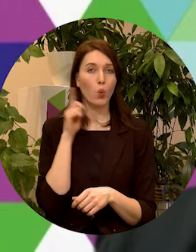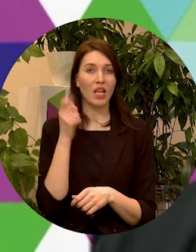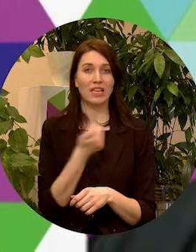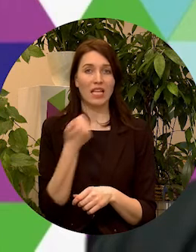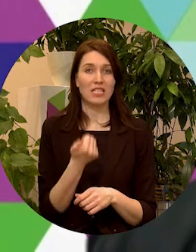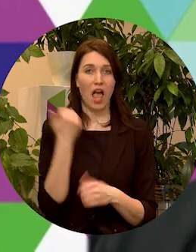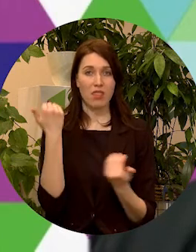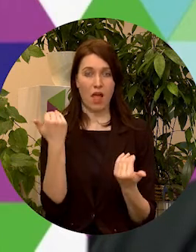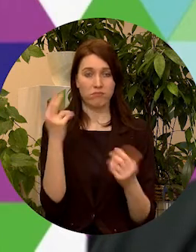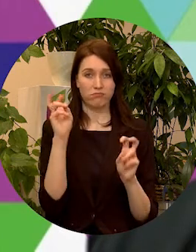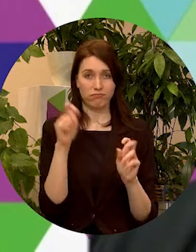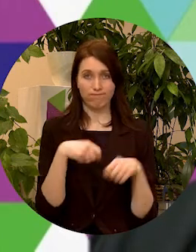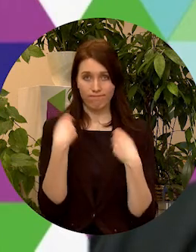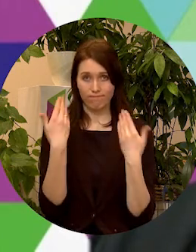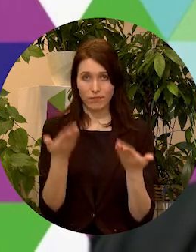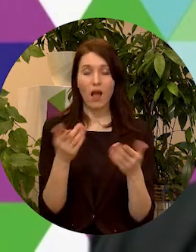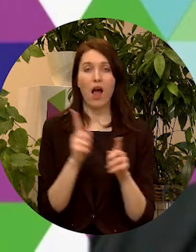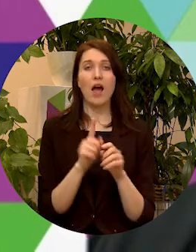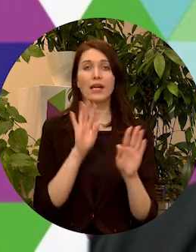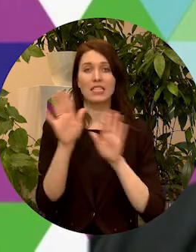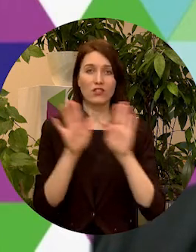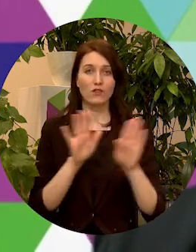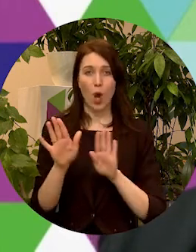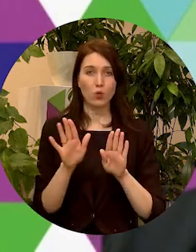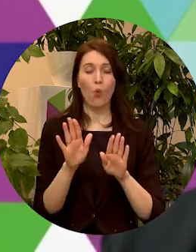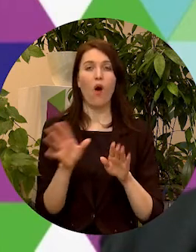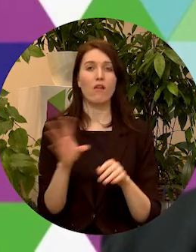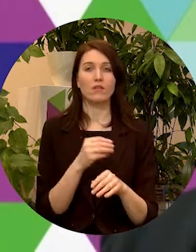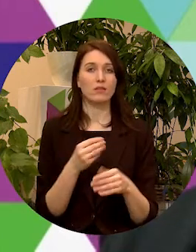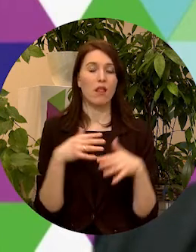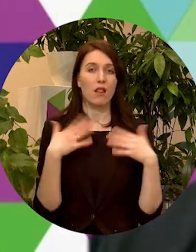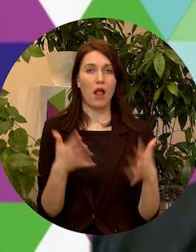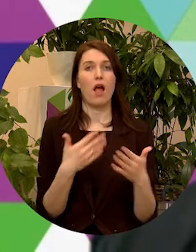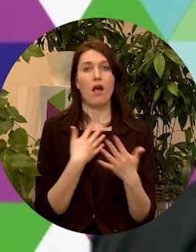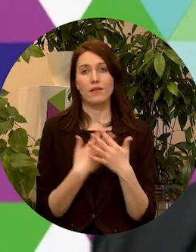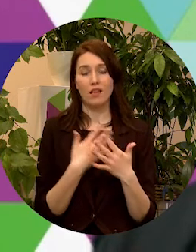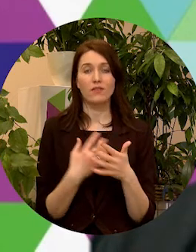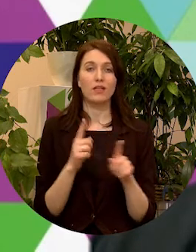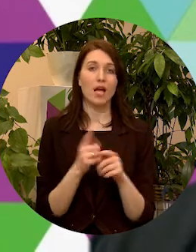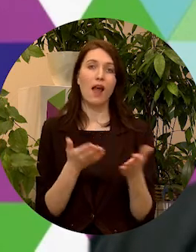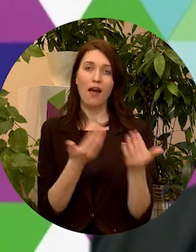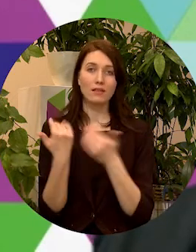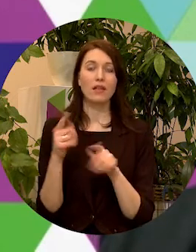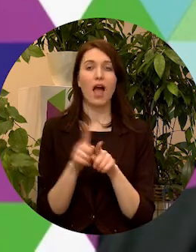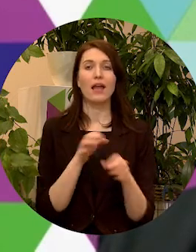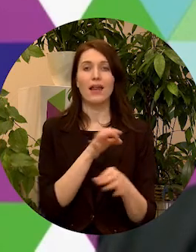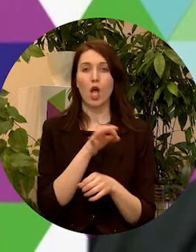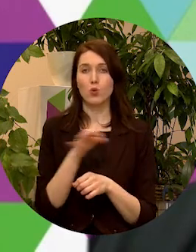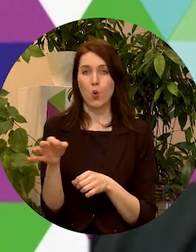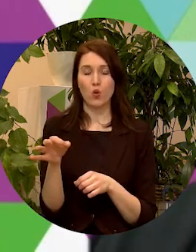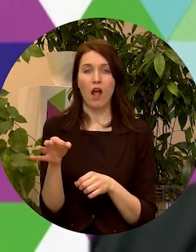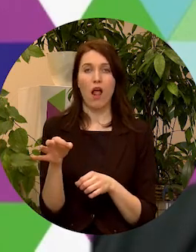gadam, kur arī tiek izvietotas vislielākās aktivitātas un aicinām arī reģionālās un